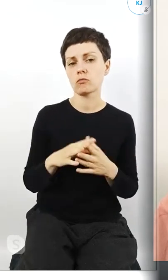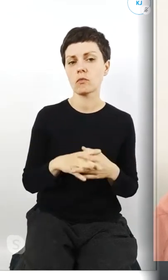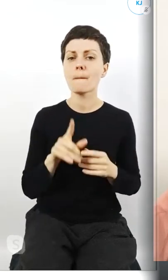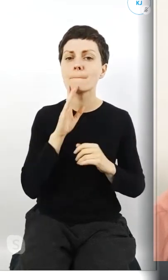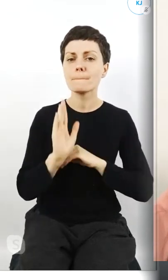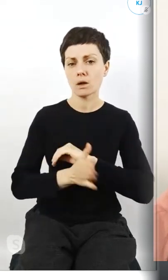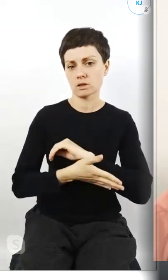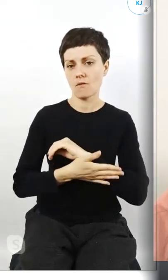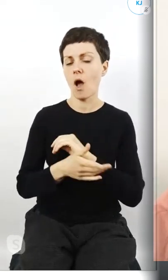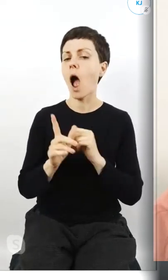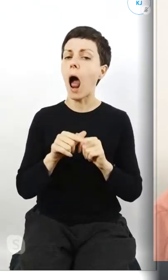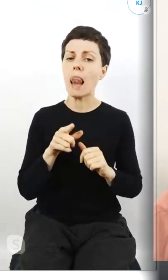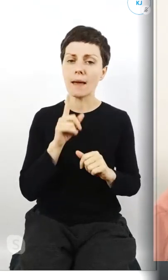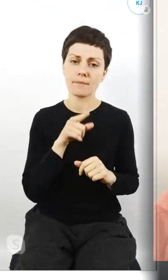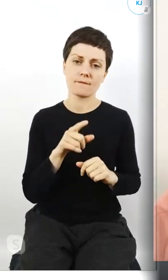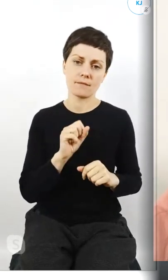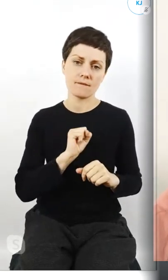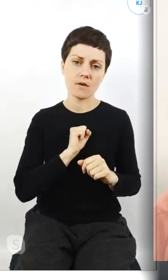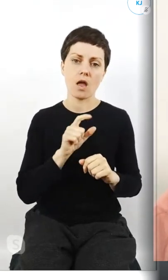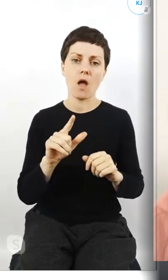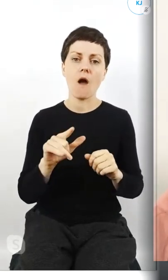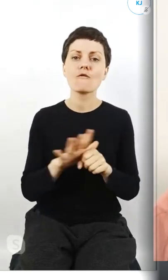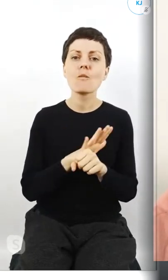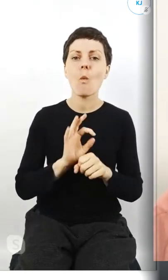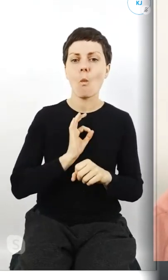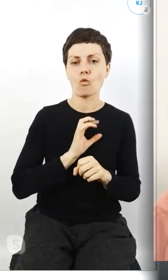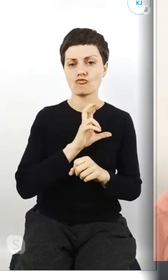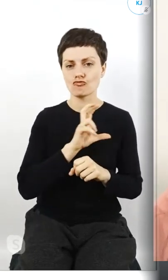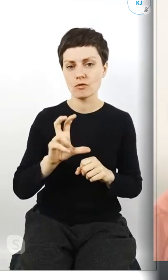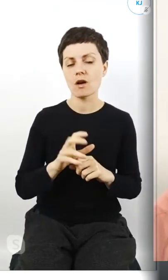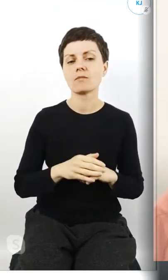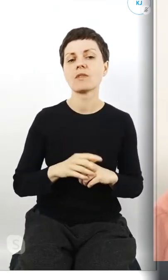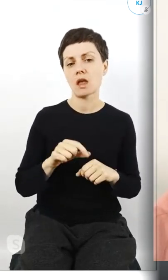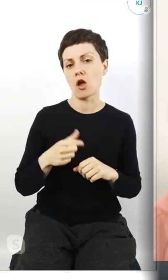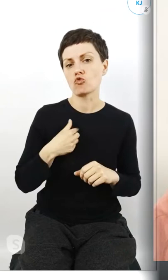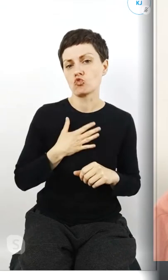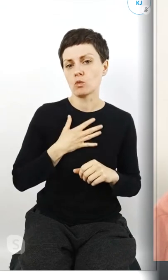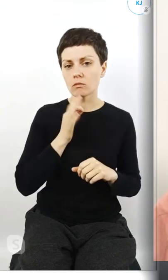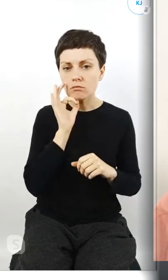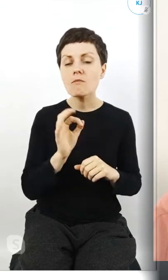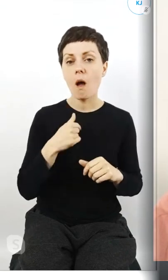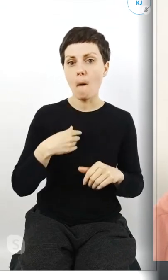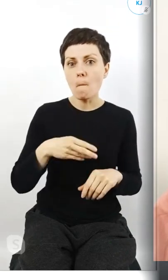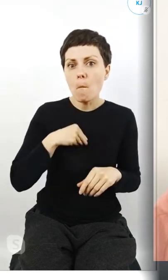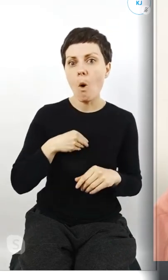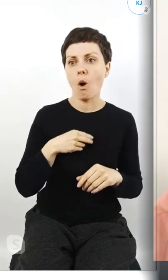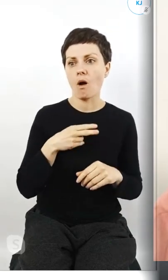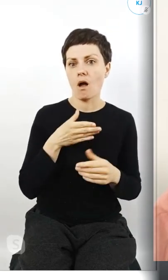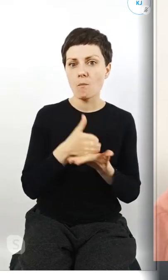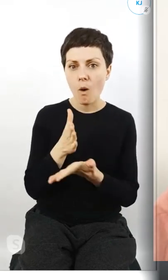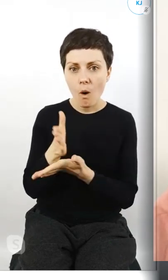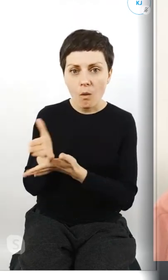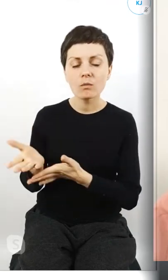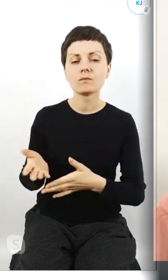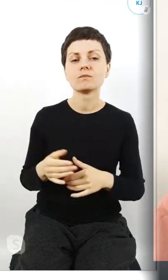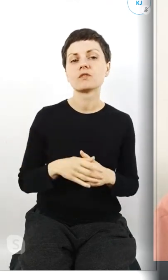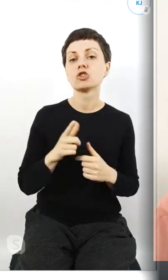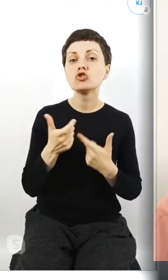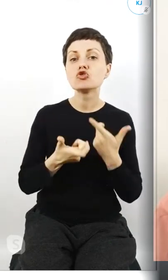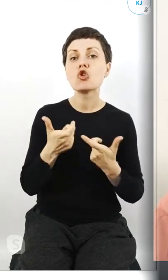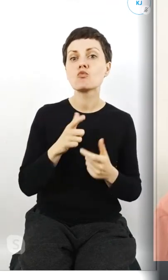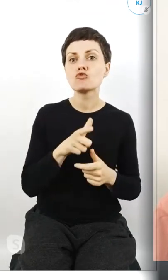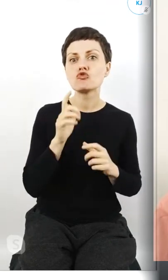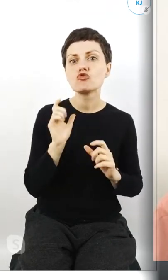podstawowe, ale bardzo fajnie wypełniają mój czas i też świetnie się z tym czuję, że nawet teraz mogę komuś pomóc i zrobić coś naprawdę